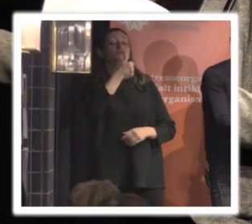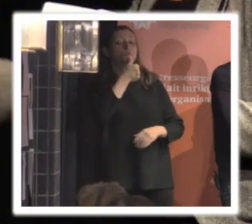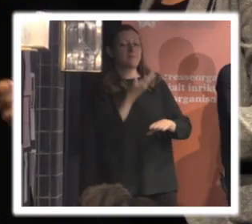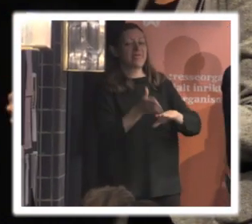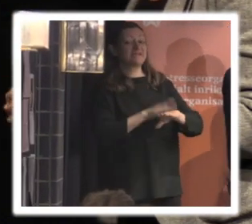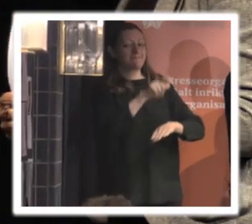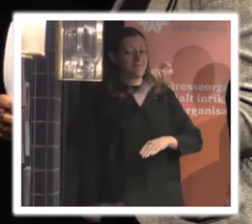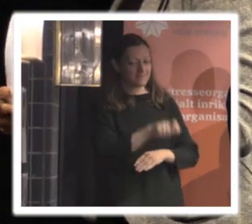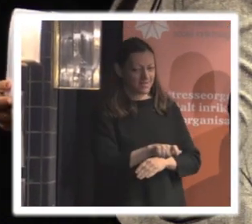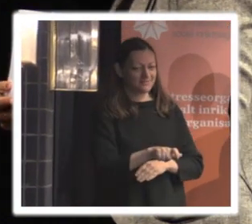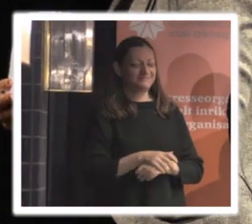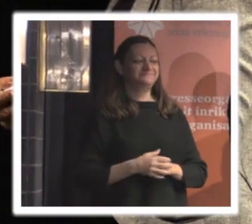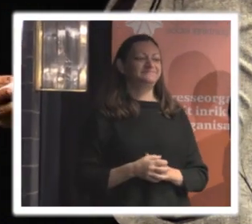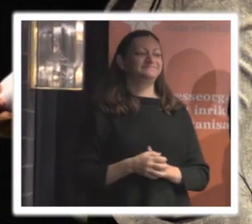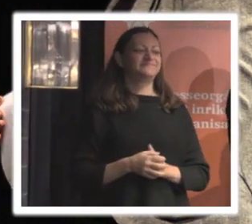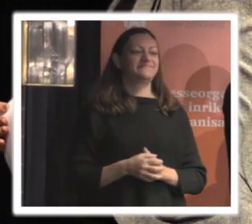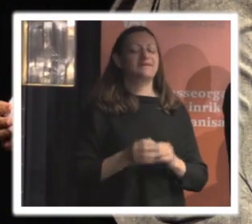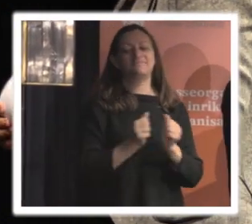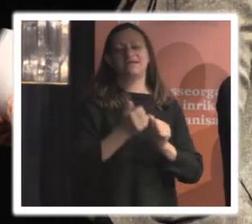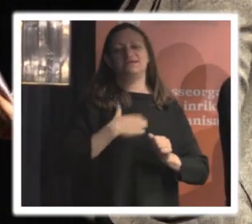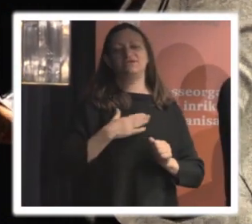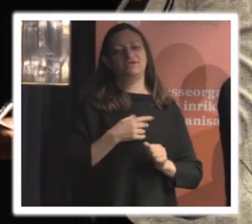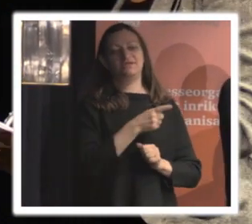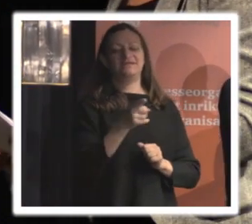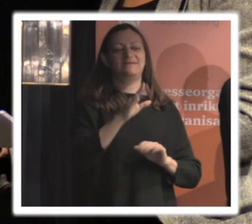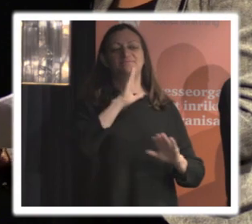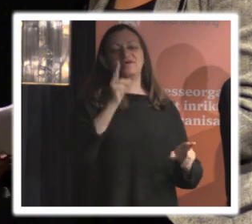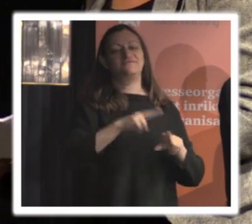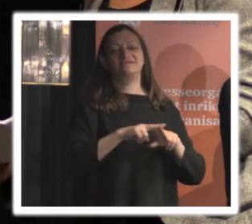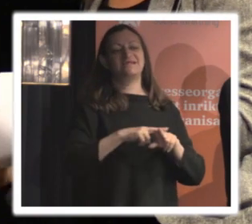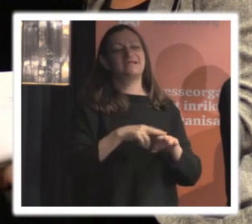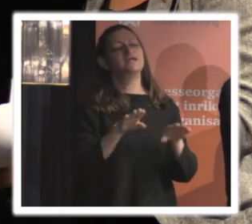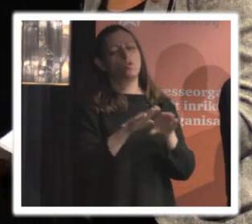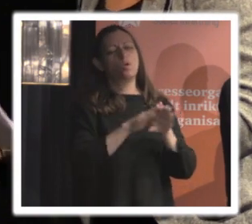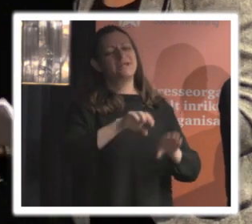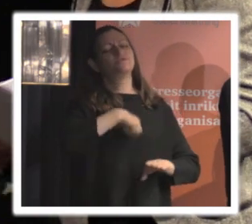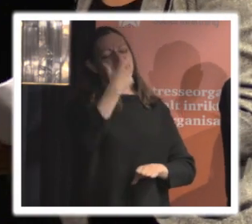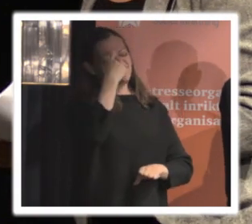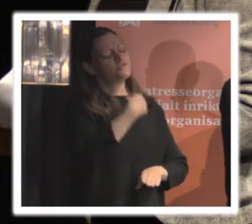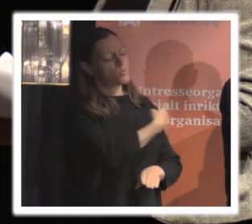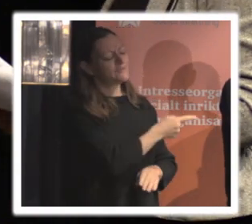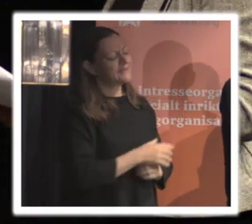superexperten så att så att men jag tycker inte att ni ska känna dåligt självförtroende för det